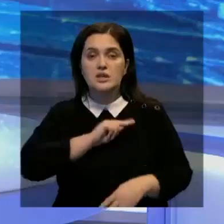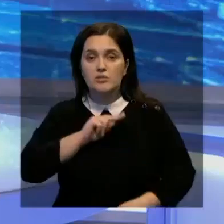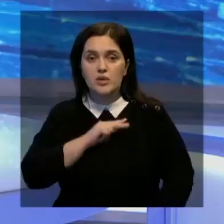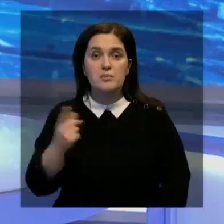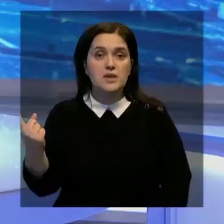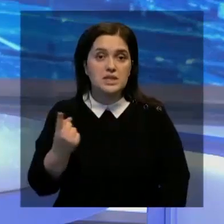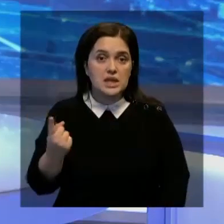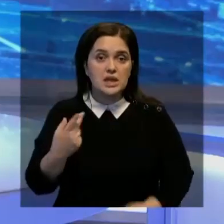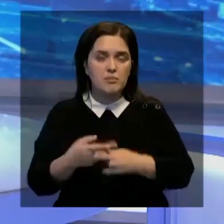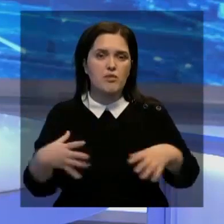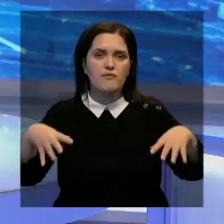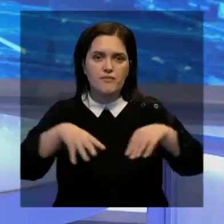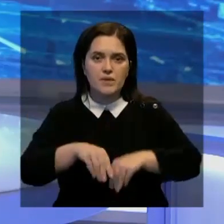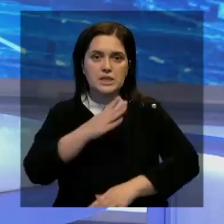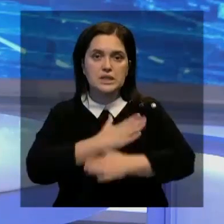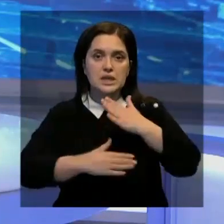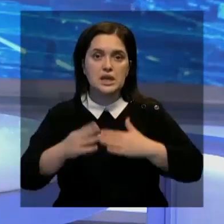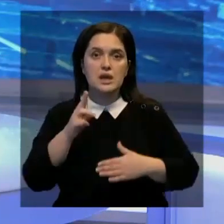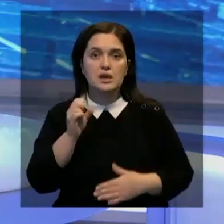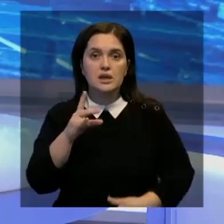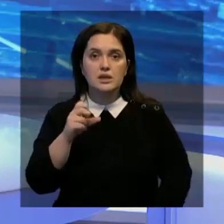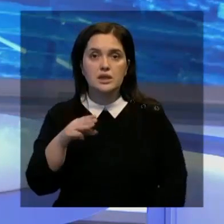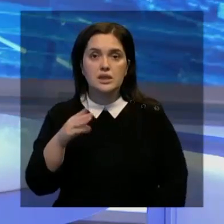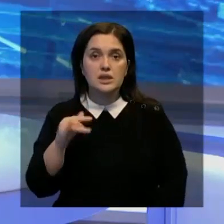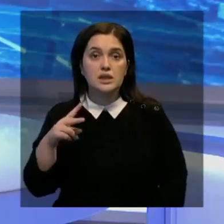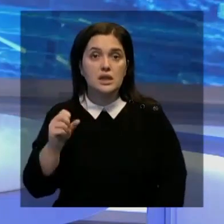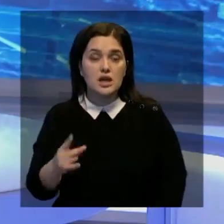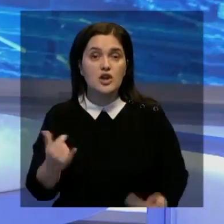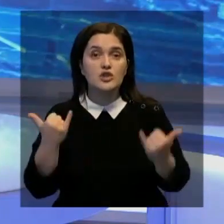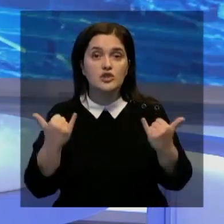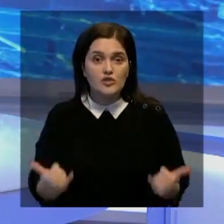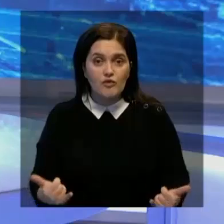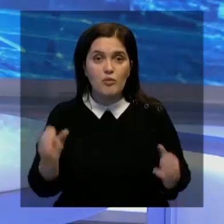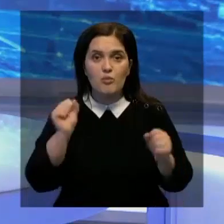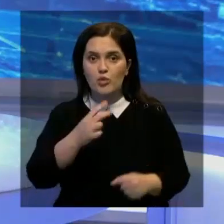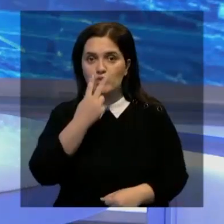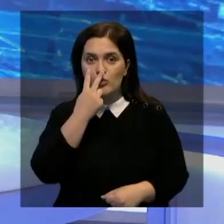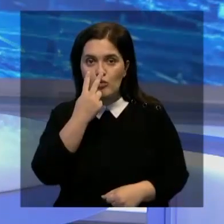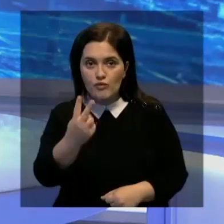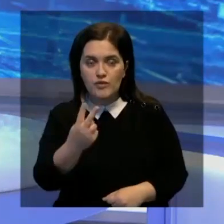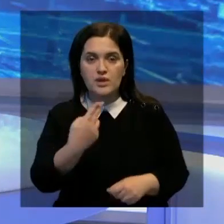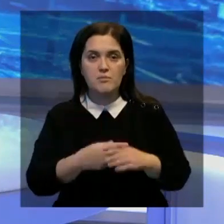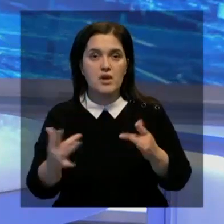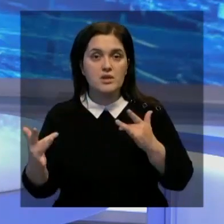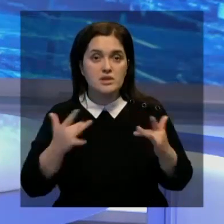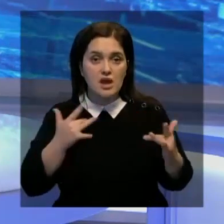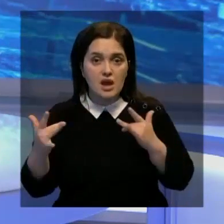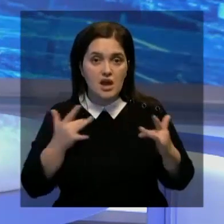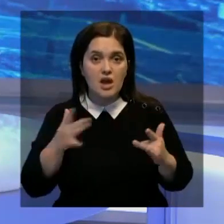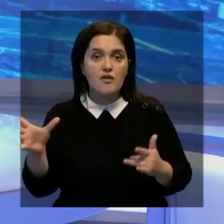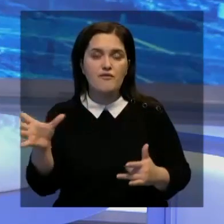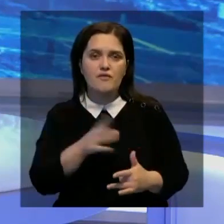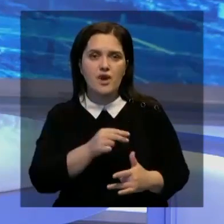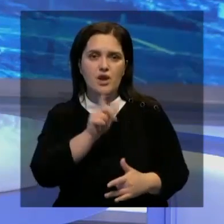-Султане заработал первый в стране инклюзивный театр «Канат-Лар». Сегодня жители мегаполиса смогут увидеть одноименный спектакль.